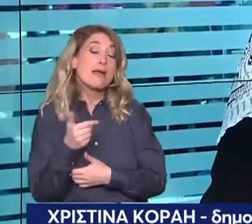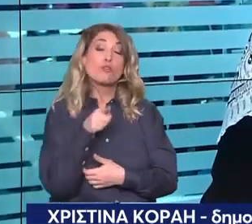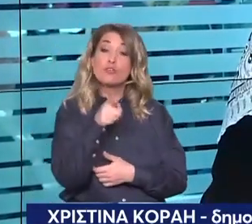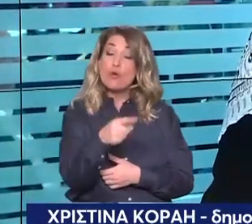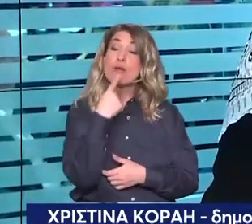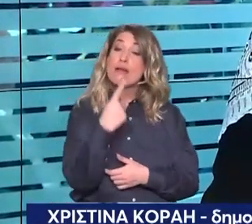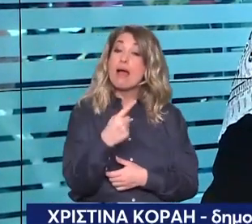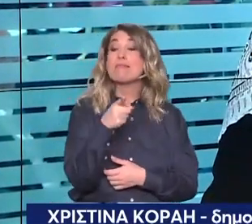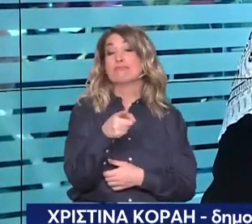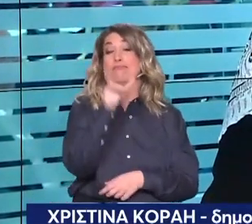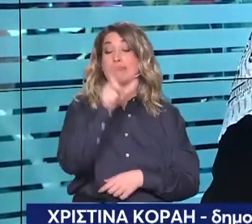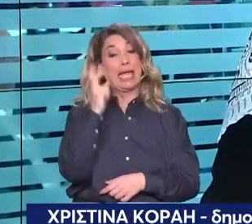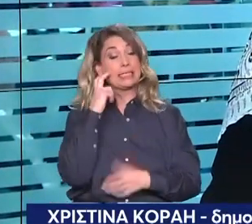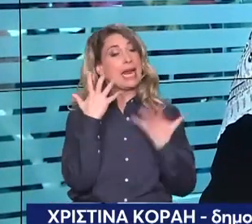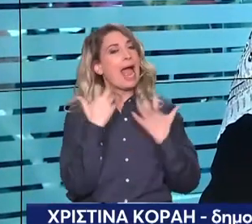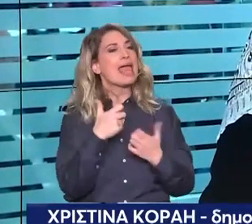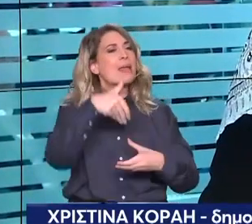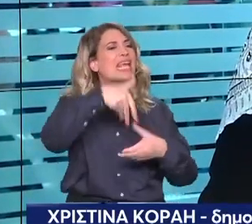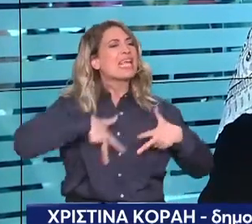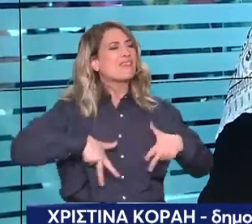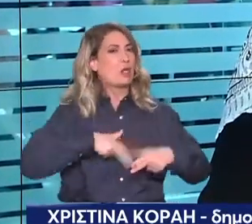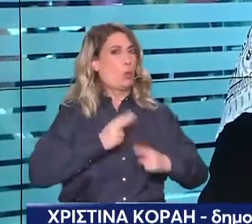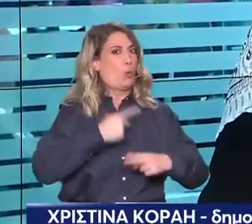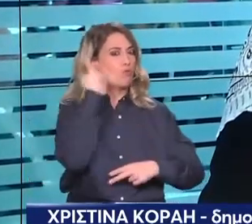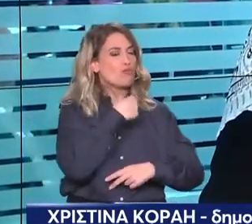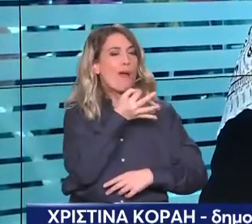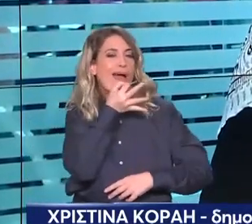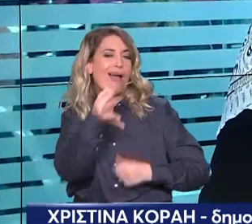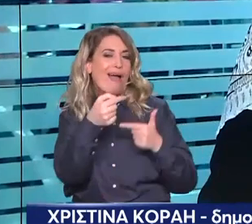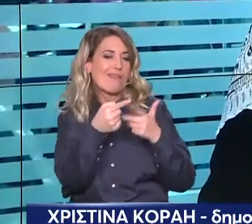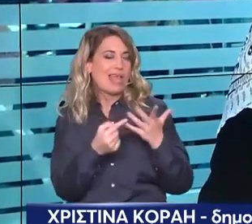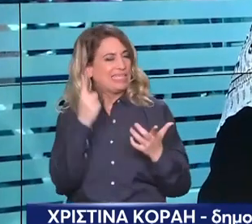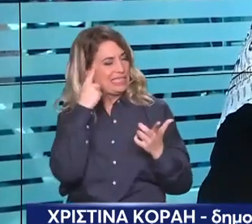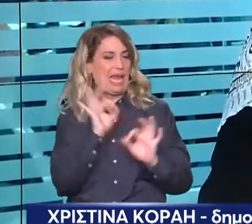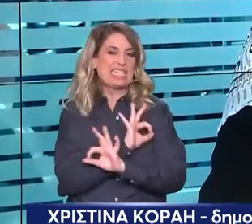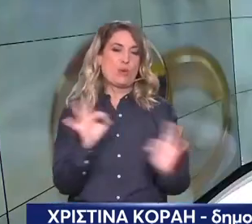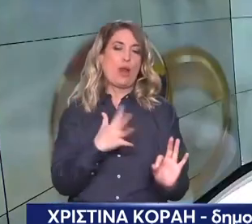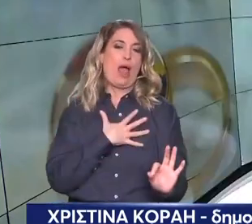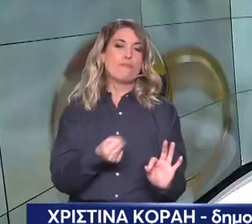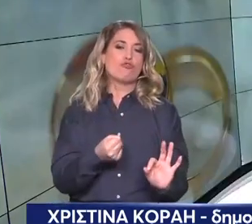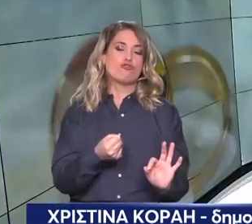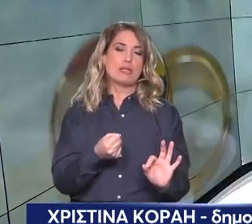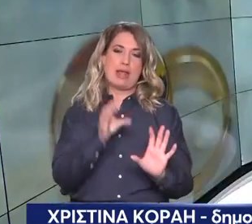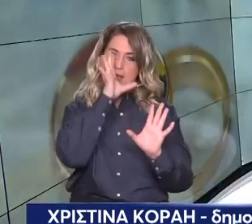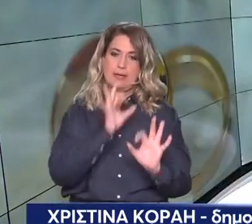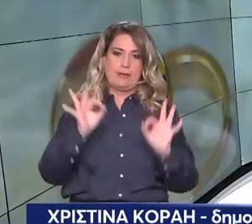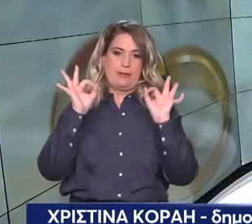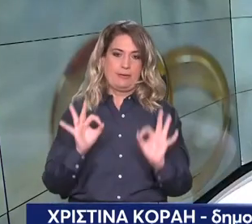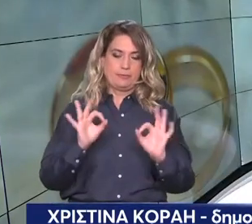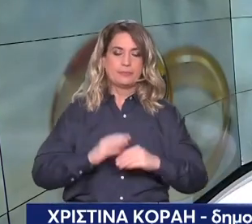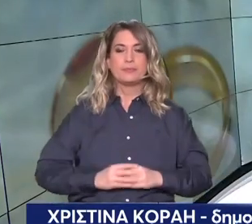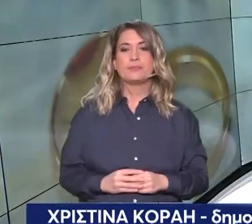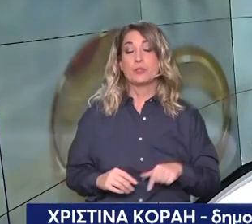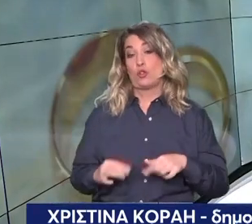κυβερνητικό παράγοντα, για να το πω έτσι, και πήρε πληροφορίες που θα μας τις εκθέσει αμέσως τώρα. Ξεκινάμε από τα βασικά.